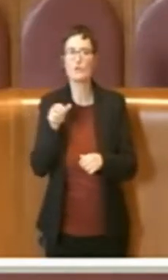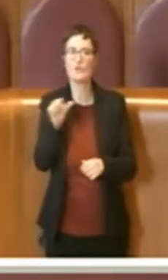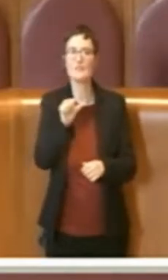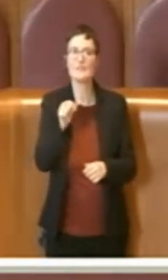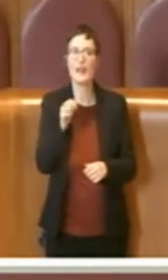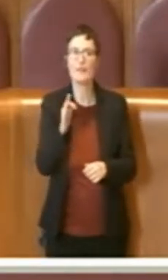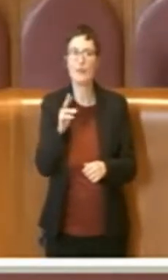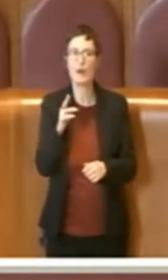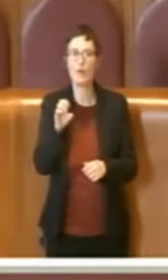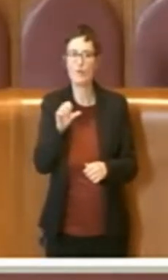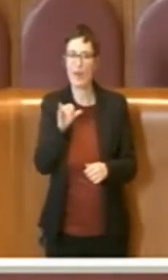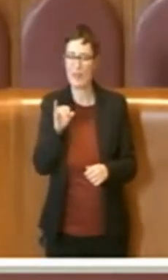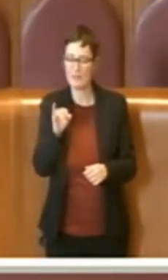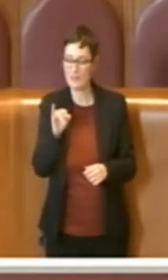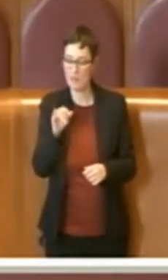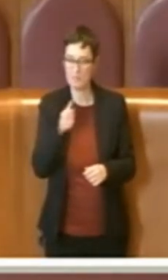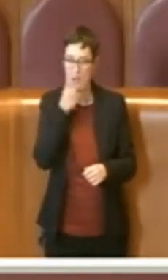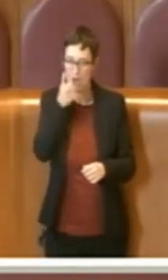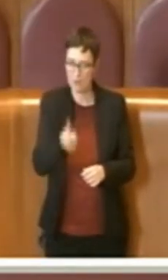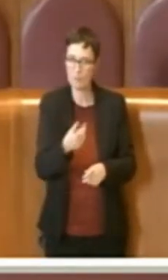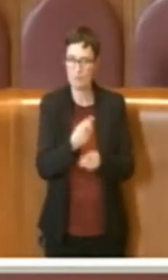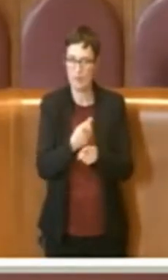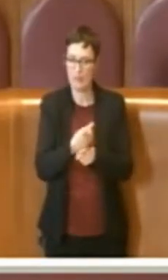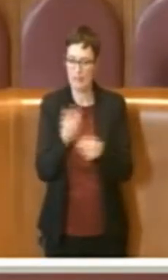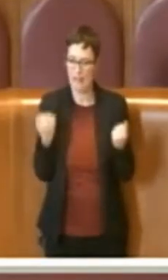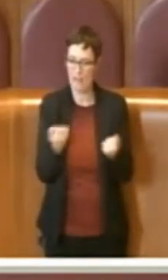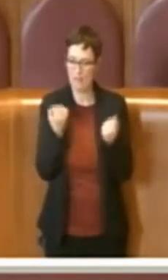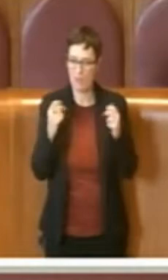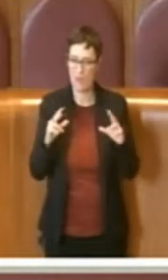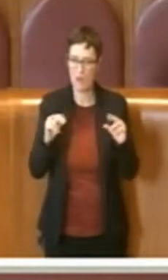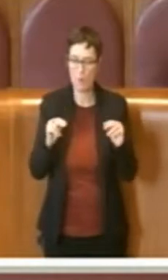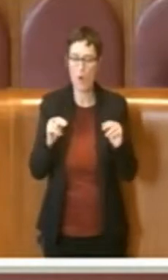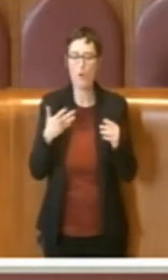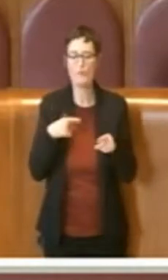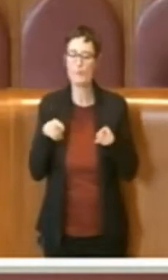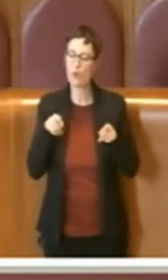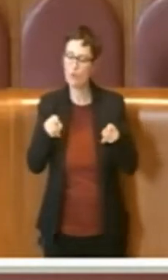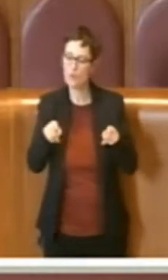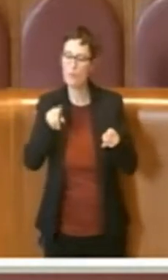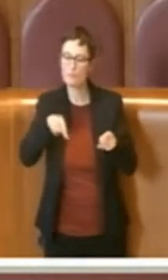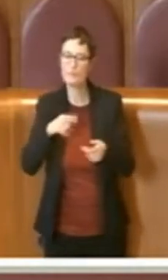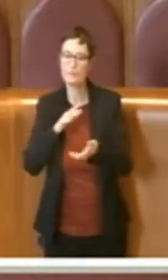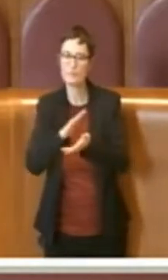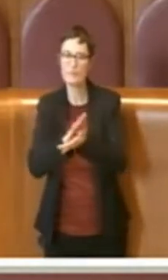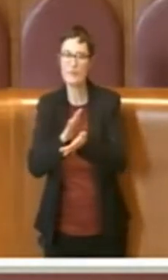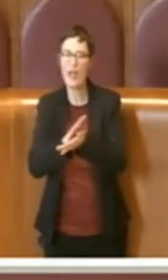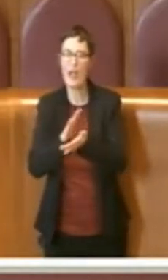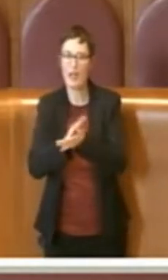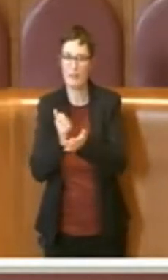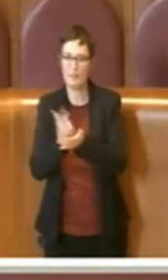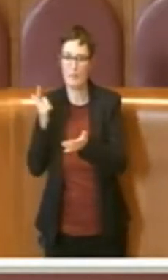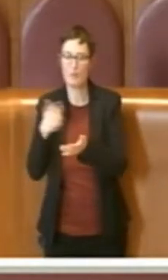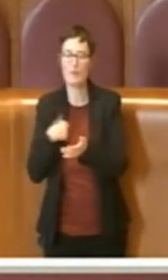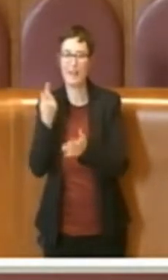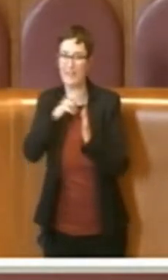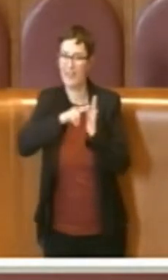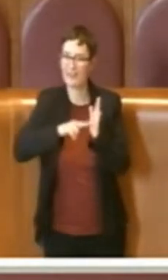ma oltre a questo stiamo elaborando anche degli atti importanti. Abbiamo terminato il regolamento sul benessere animale,